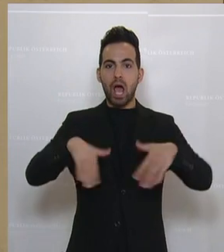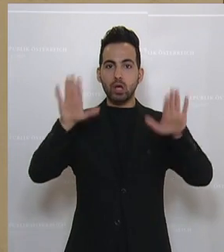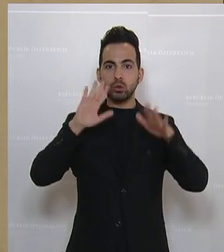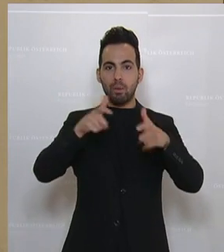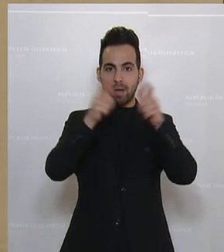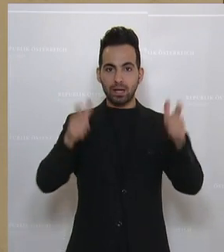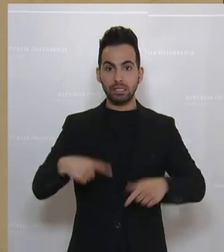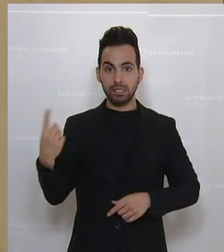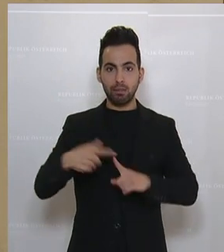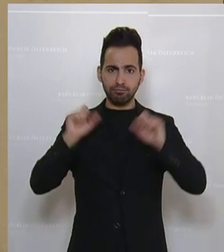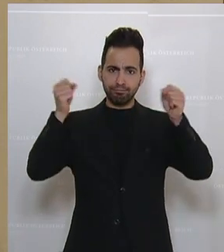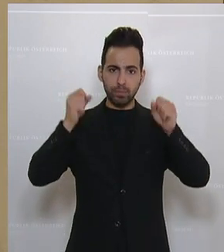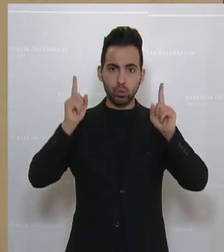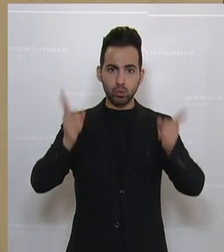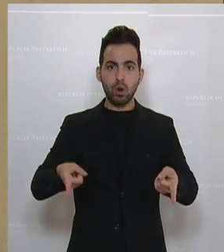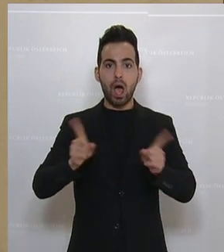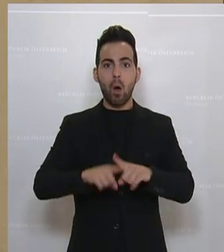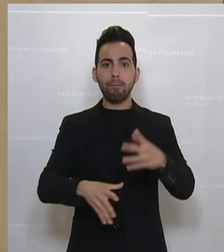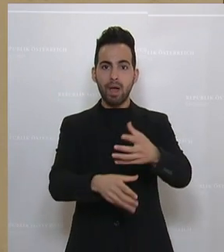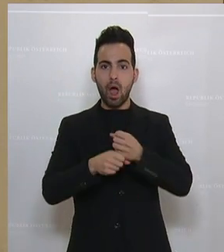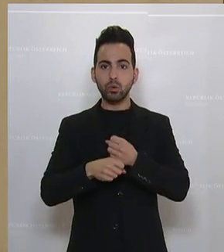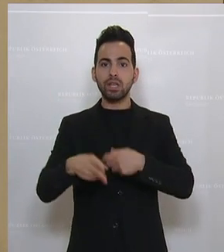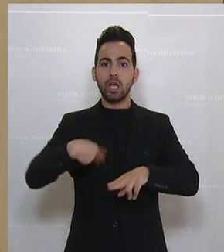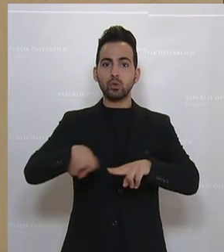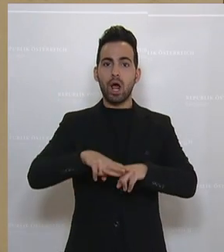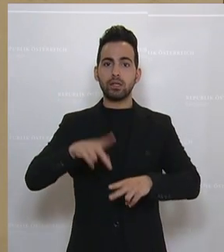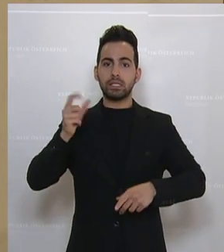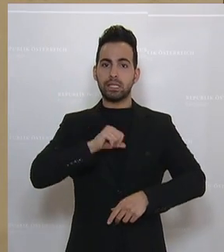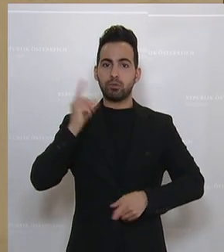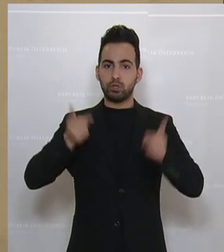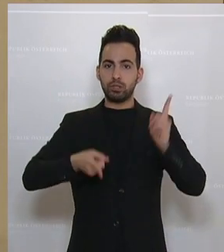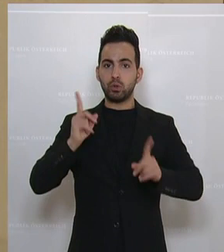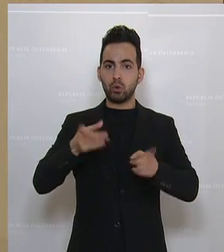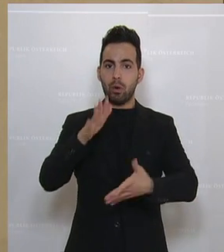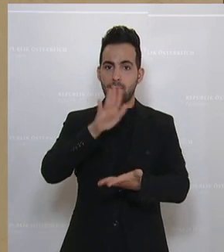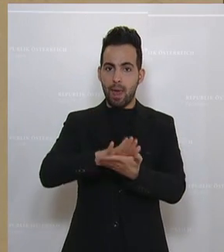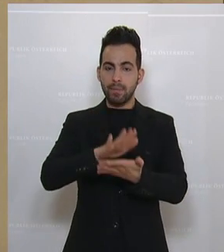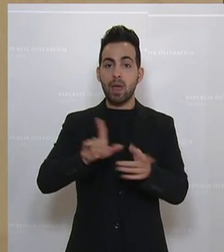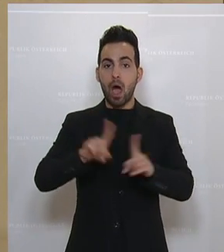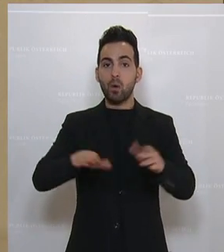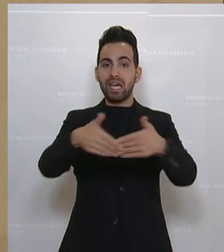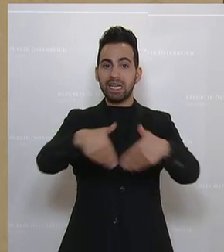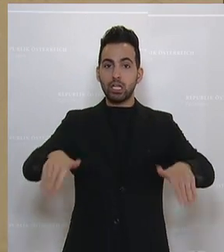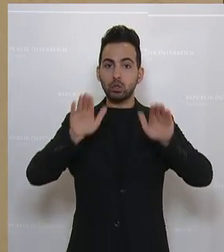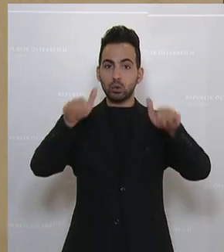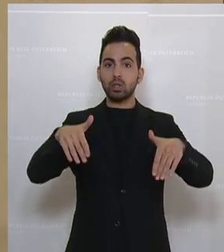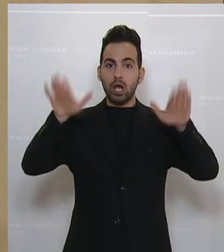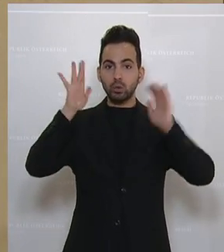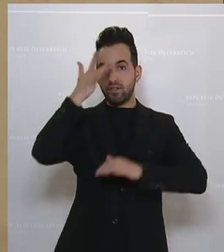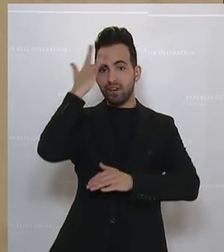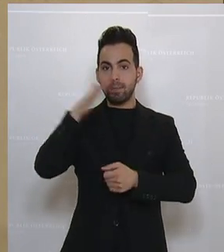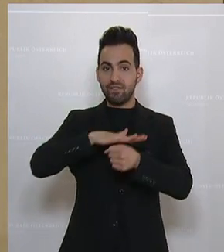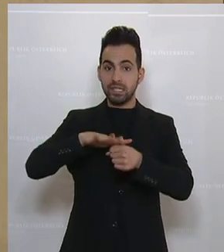Asylpaket einzusetzen und für die Beibehaltung der nationalen Souverität und Zuständigkeit in Fragen des Grenzschutzes und Asyl- und